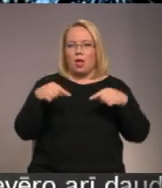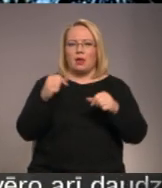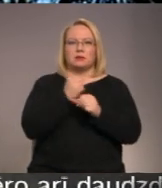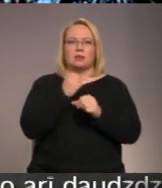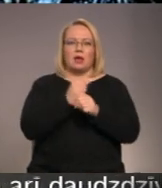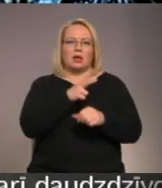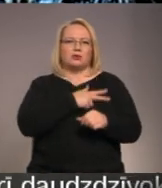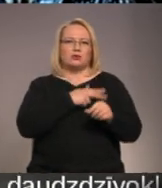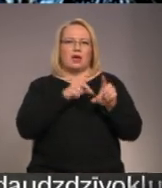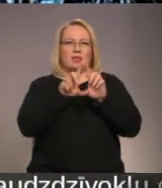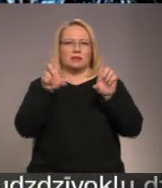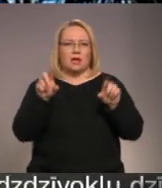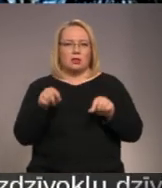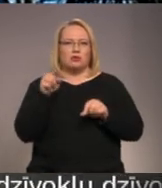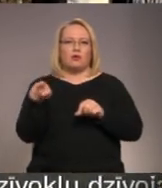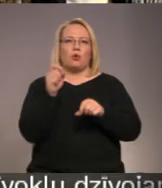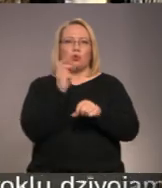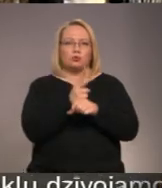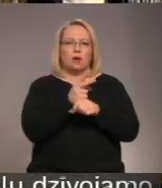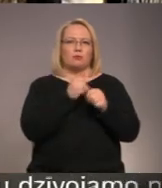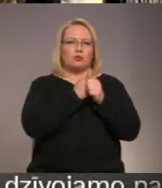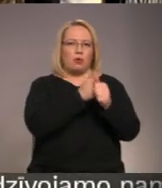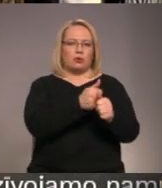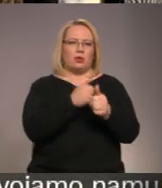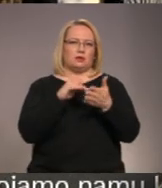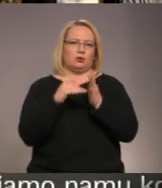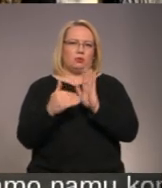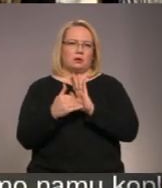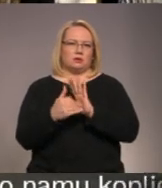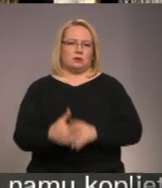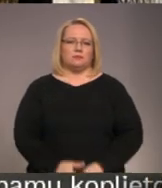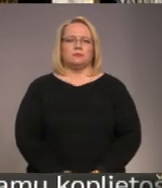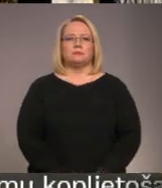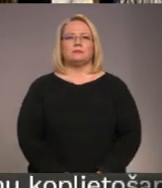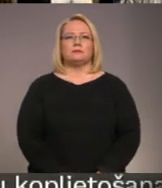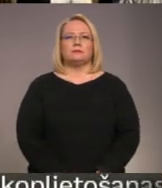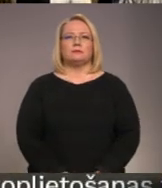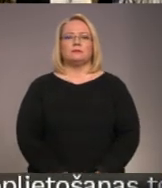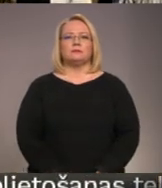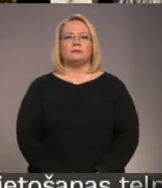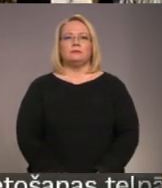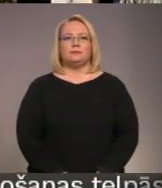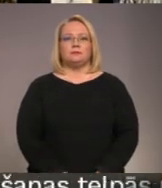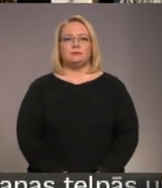dienests, kuru uzdevums ir kontrolēt situāciju. Sandra Leitāni, Anders Pāns, Zemgals reģionālā televīzija.